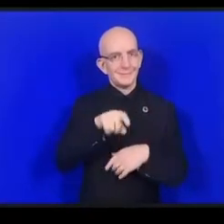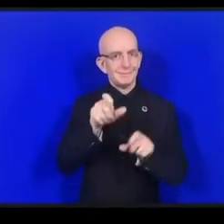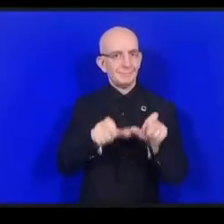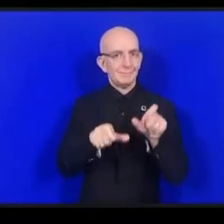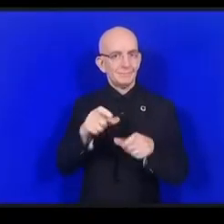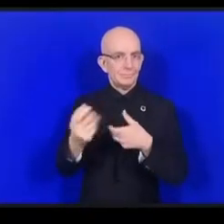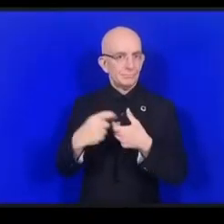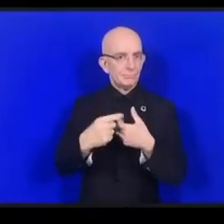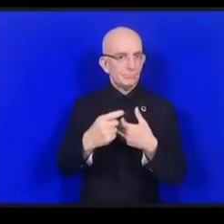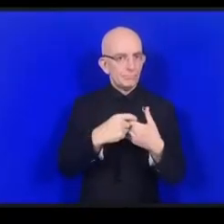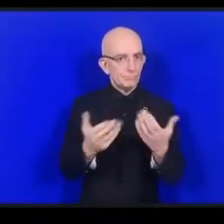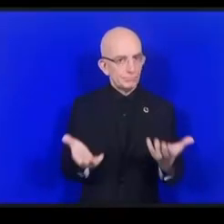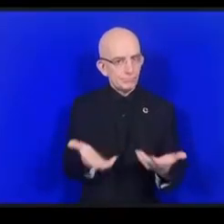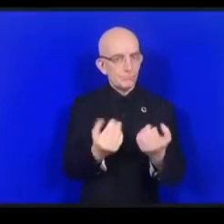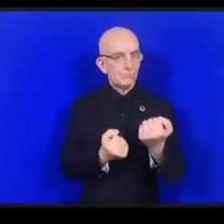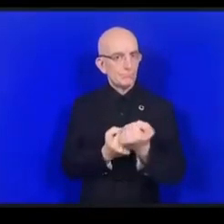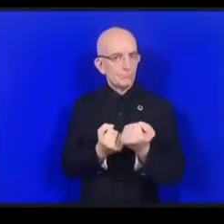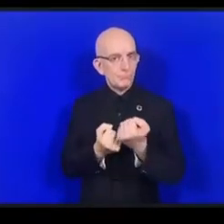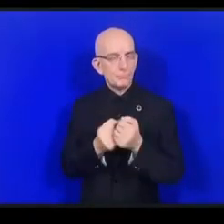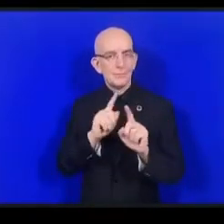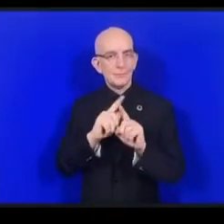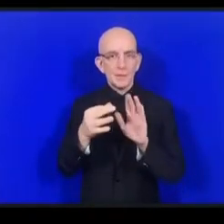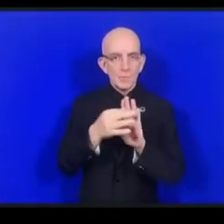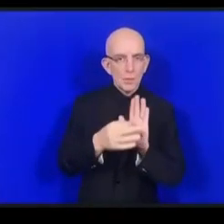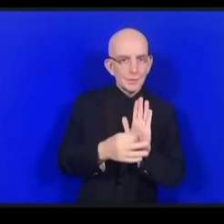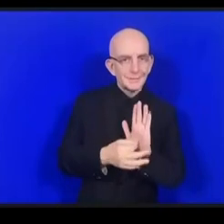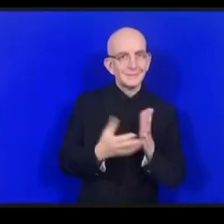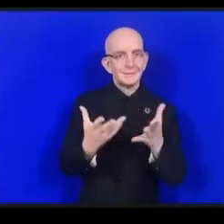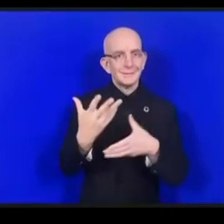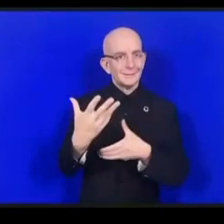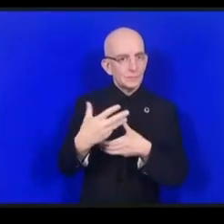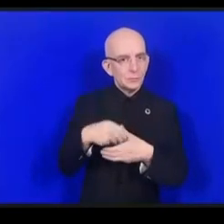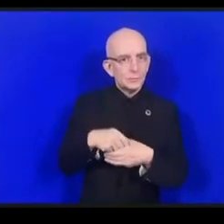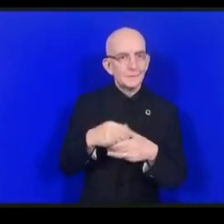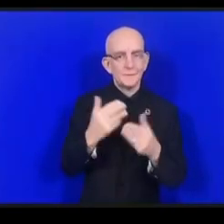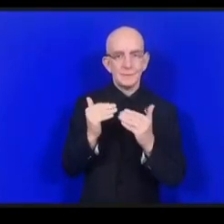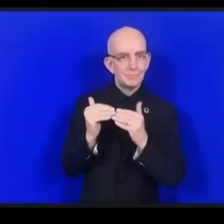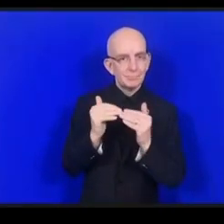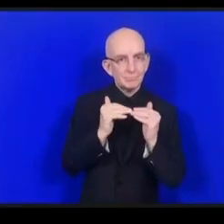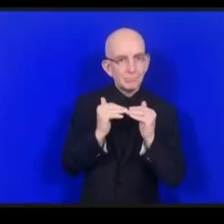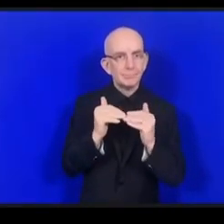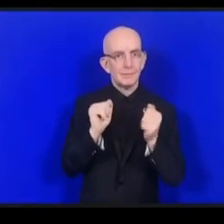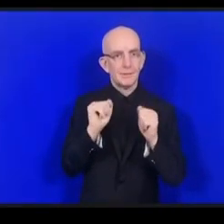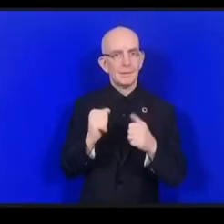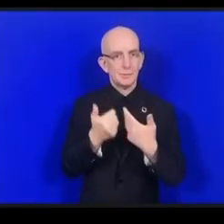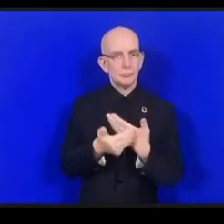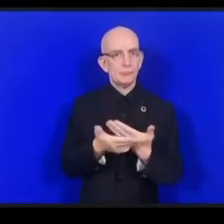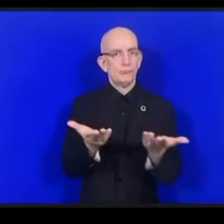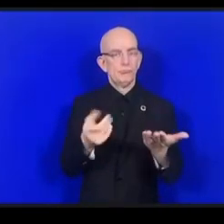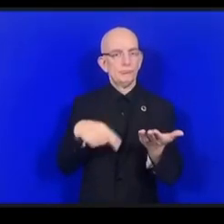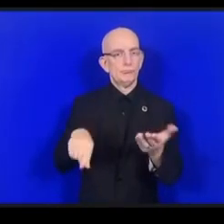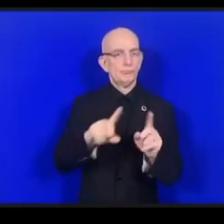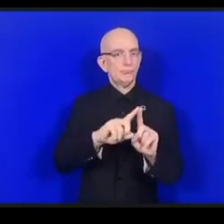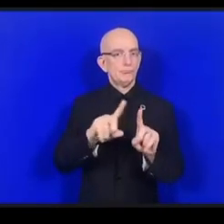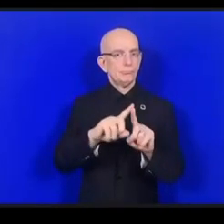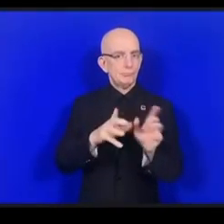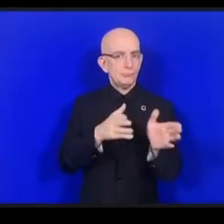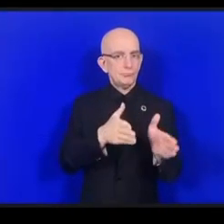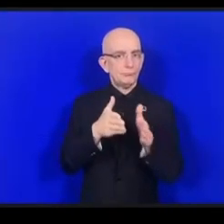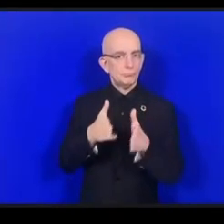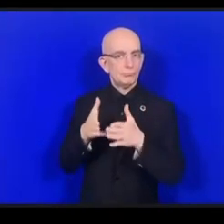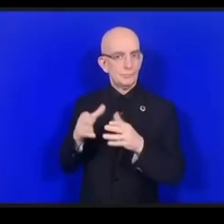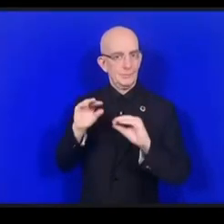ثم مسألة الوصول الاجتمالي والمنصف بجودة عالية